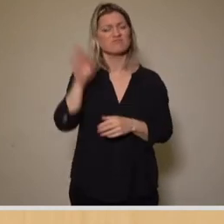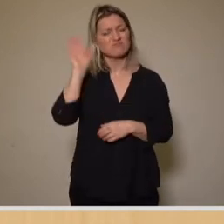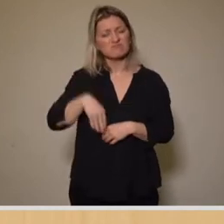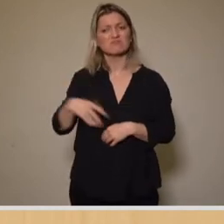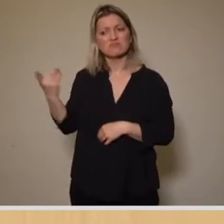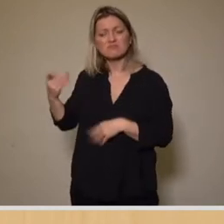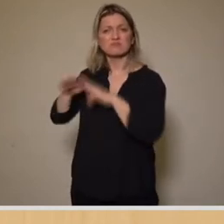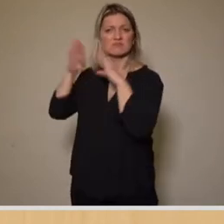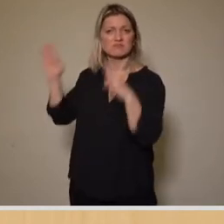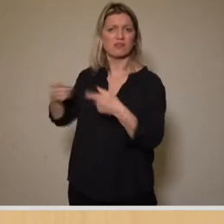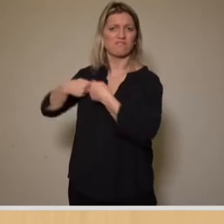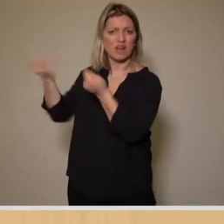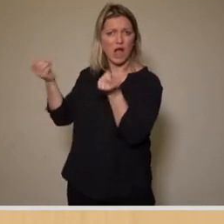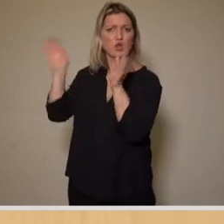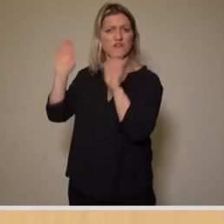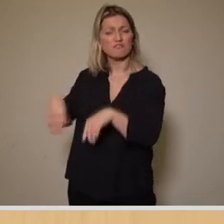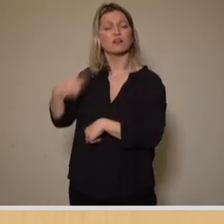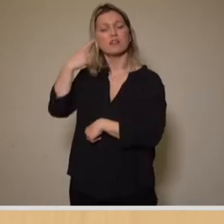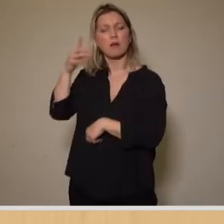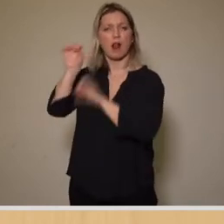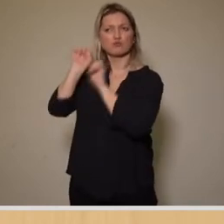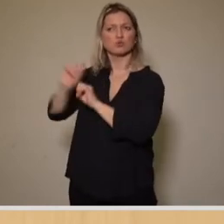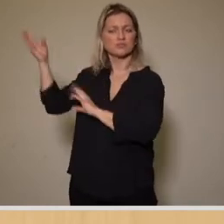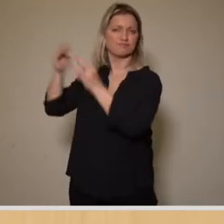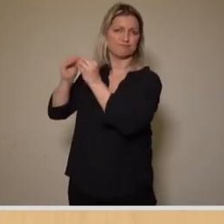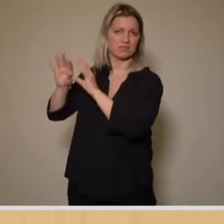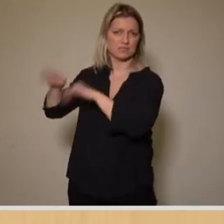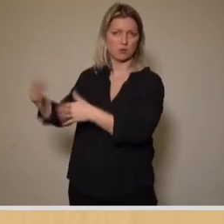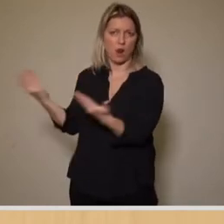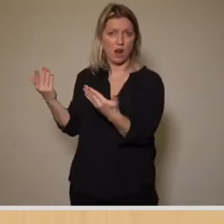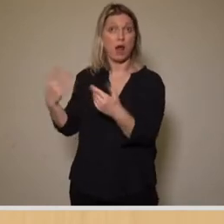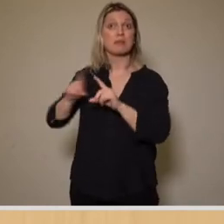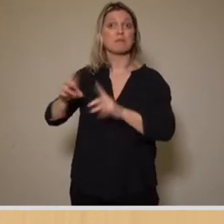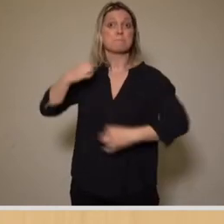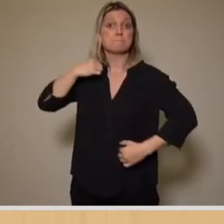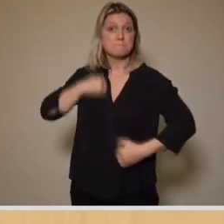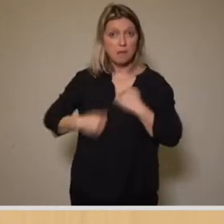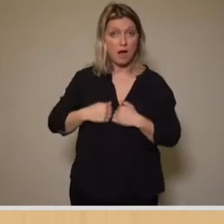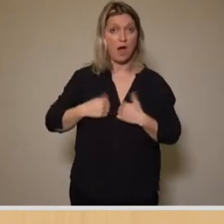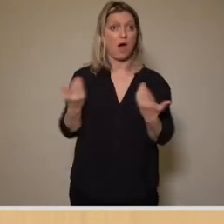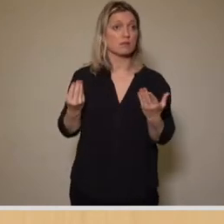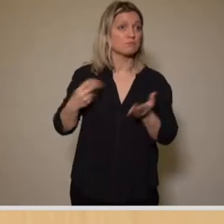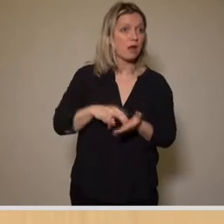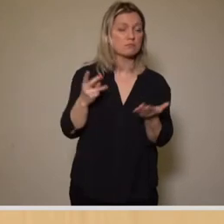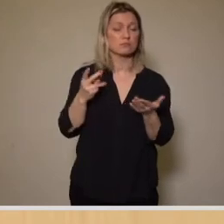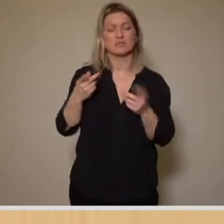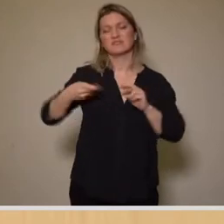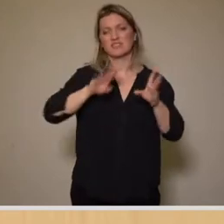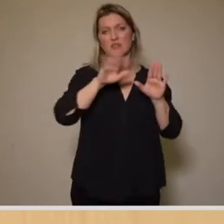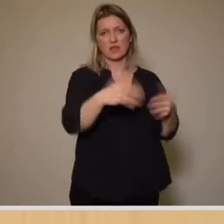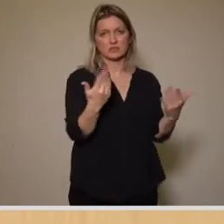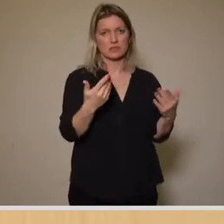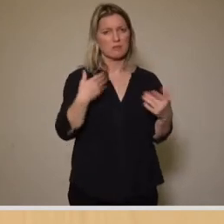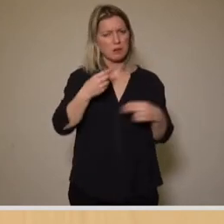den Verkauf sichern, das Denkmal vor allem schützen. Das Bäderthema steht auf einem anderen Blatt. Und wenn man sich beispielsweise das Gelände